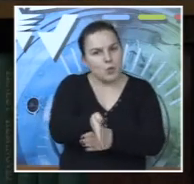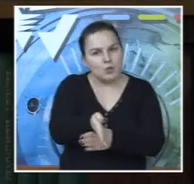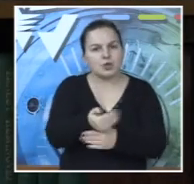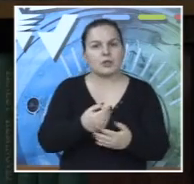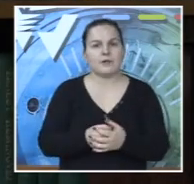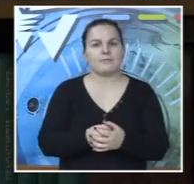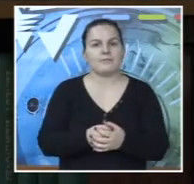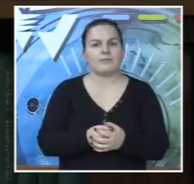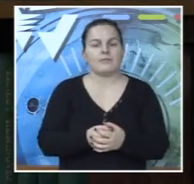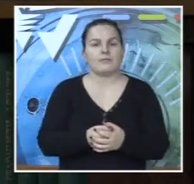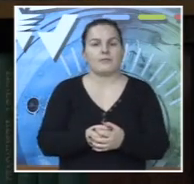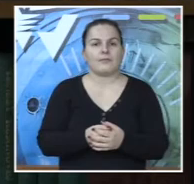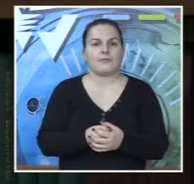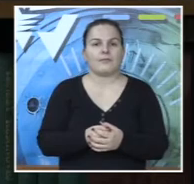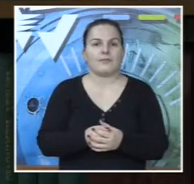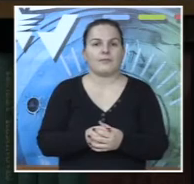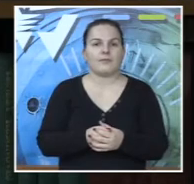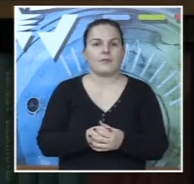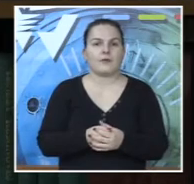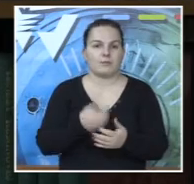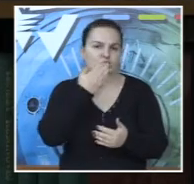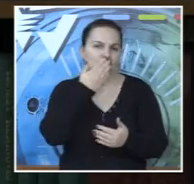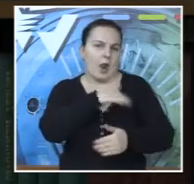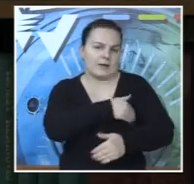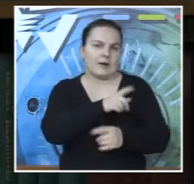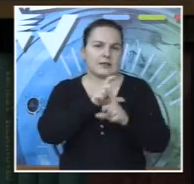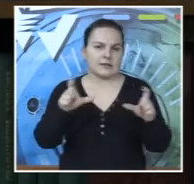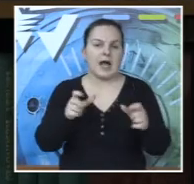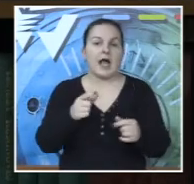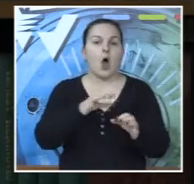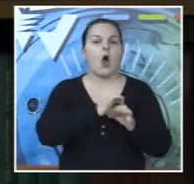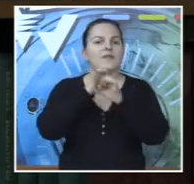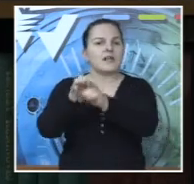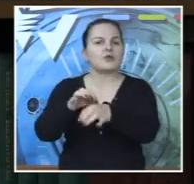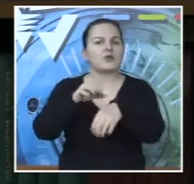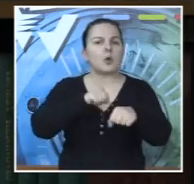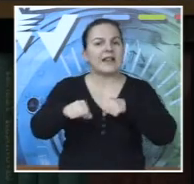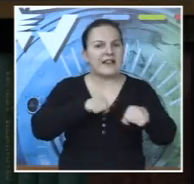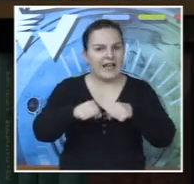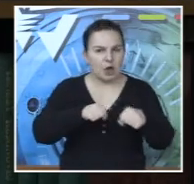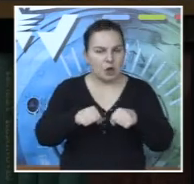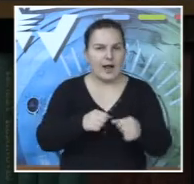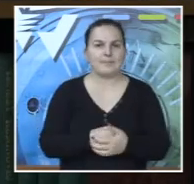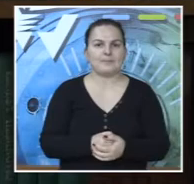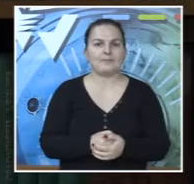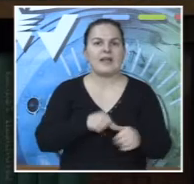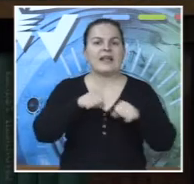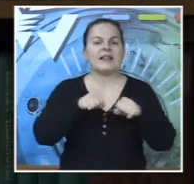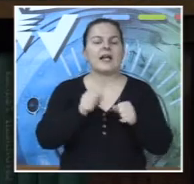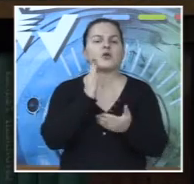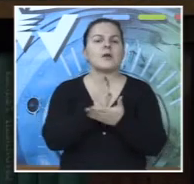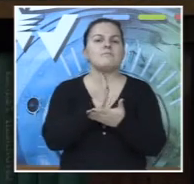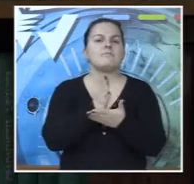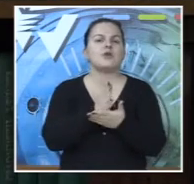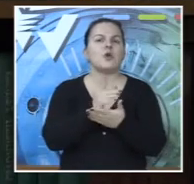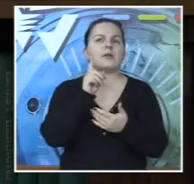Znači, ušli smo samo, tek tako smo ušli u gimnaziju i odveli su nas kod i direktora. Tad je